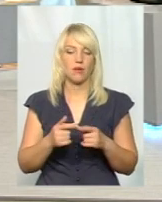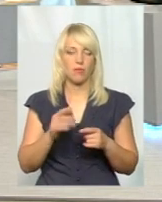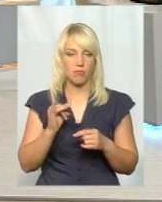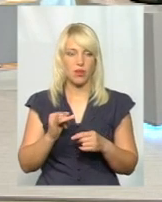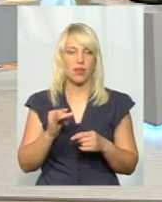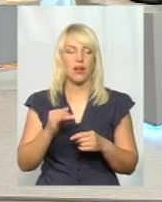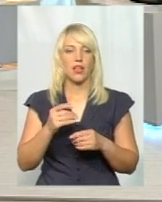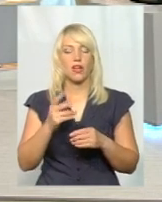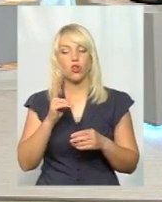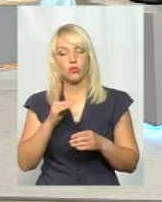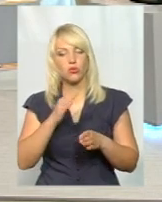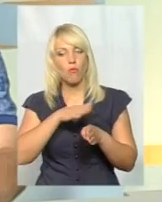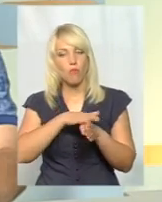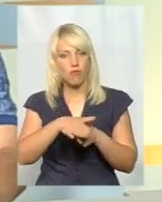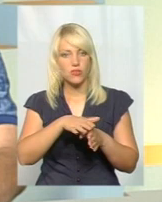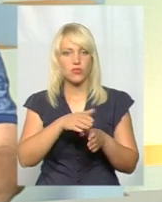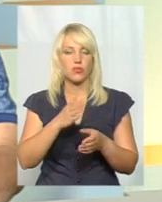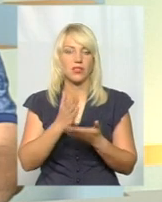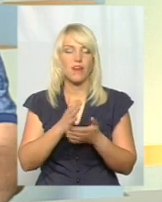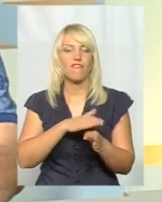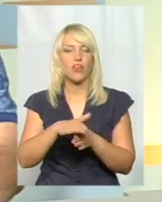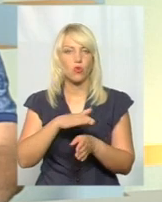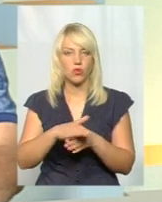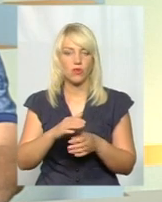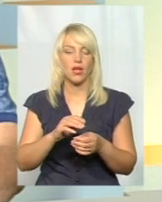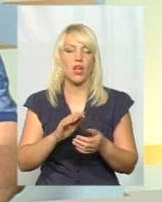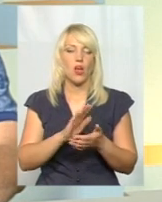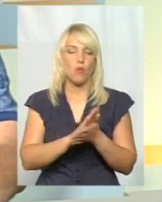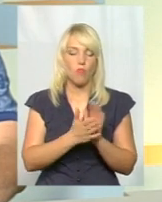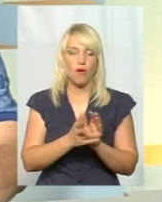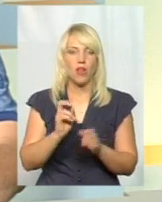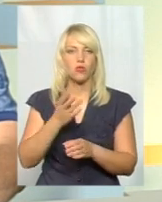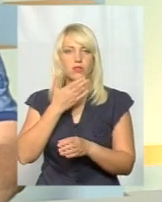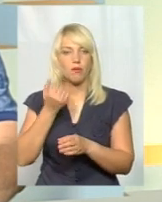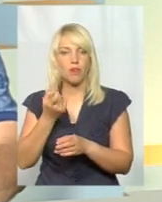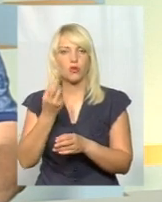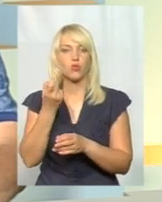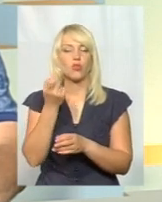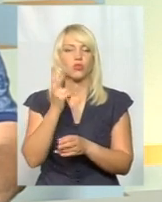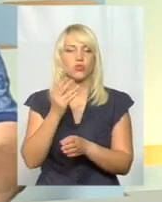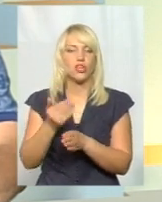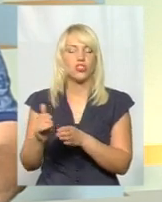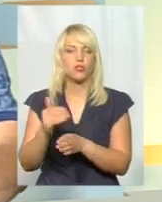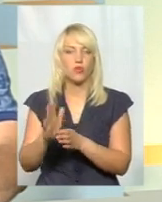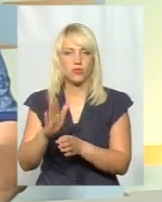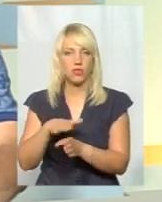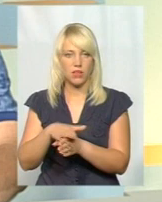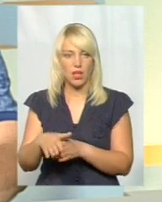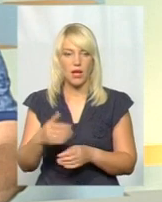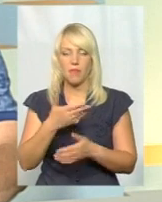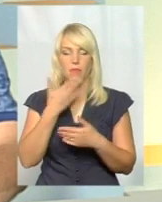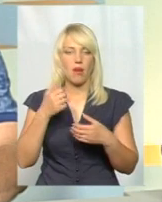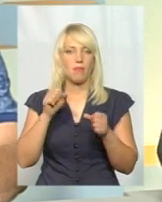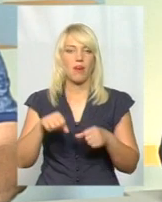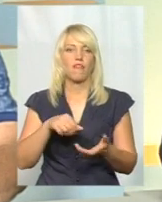виконані повністю, кимось виконані частково. Ми не мали права не оприлюднити, тому що це від нас вимагає закон. Зараз ми проходимо